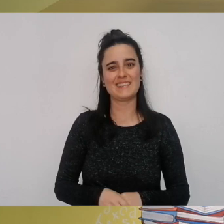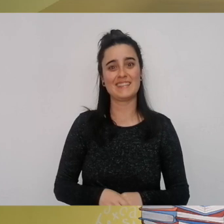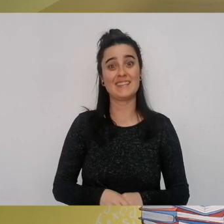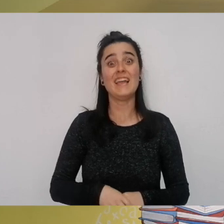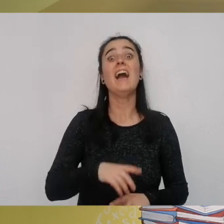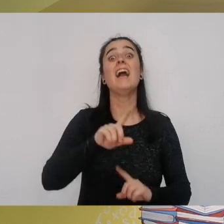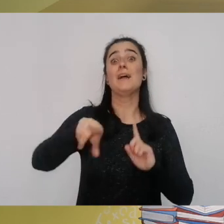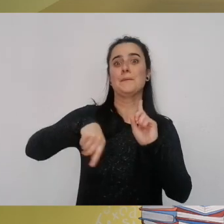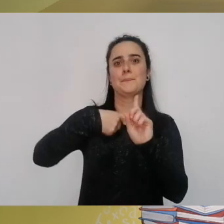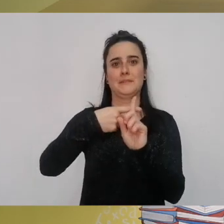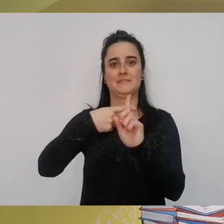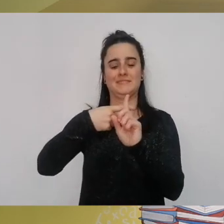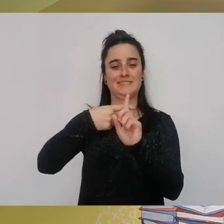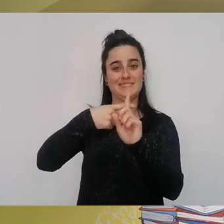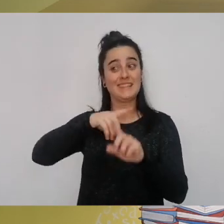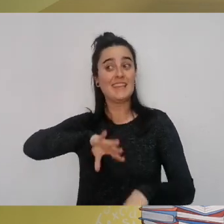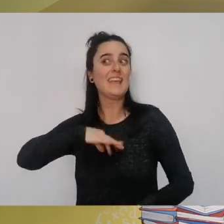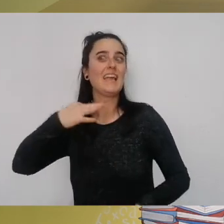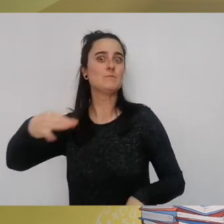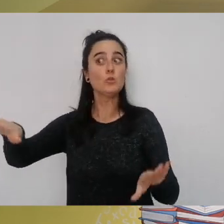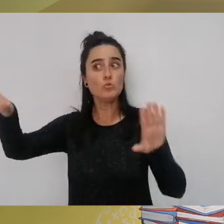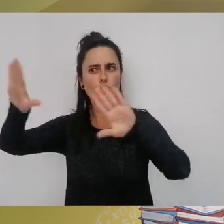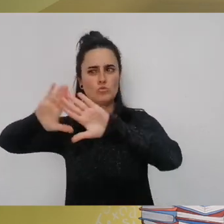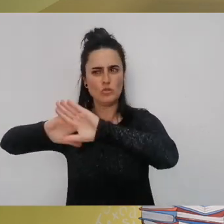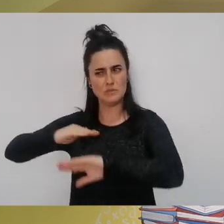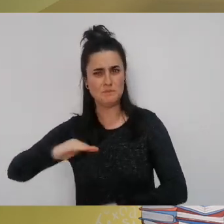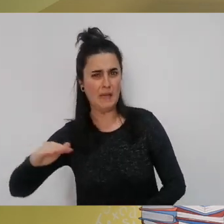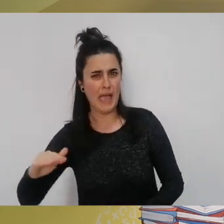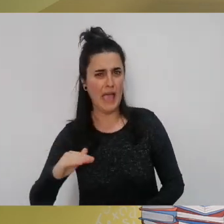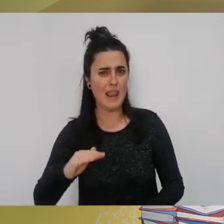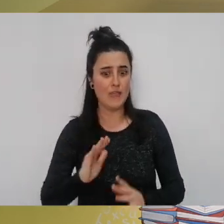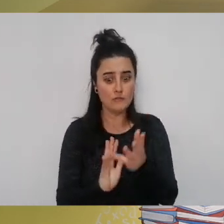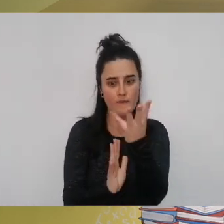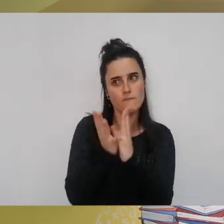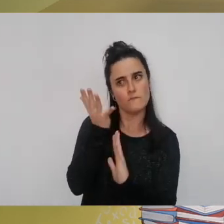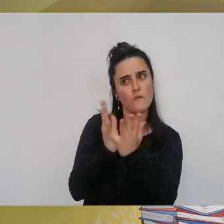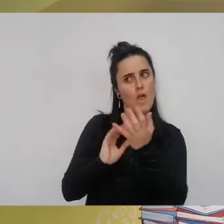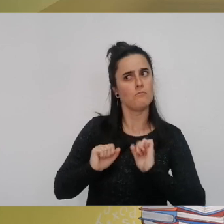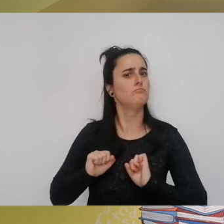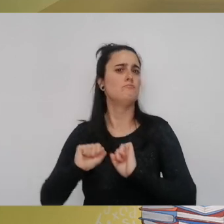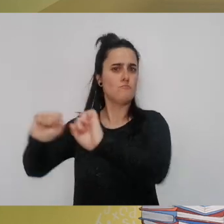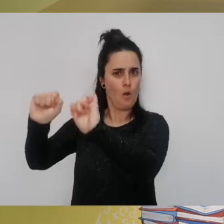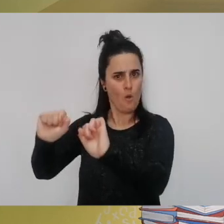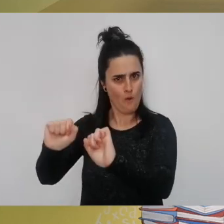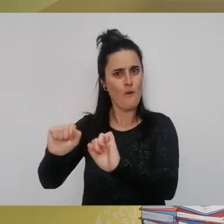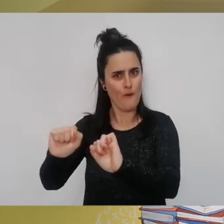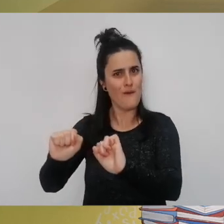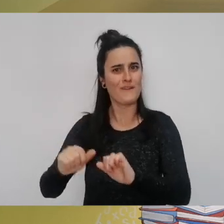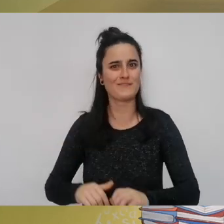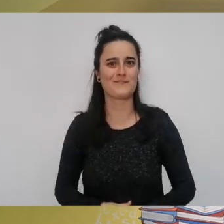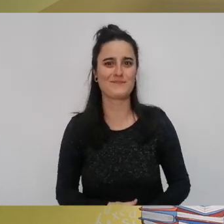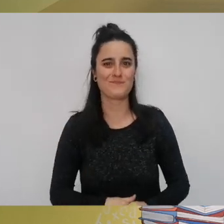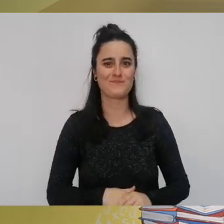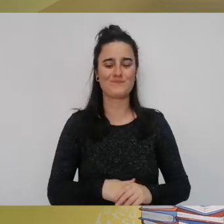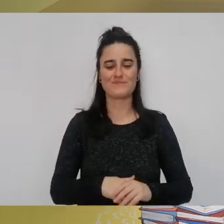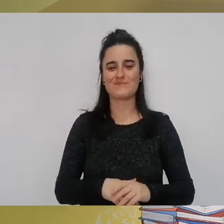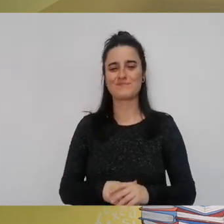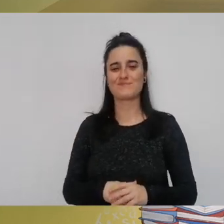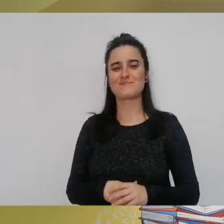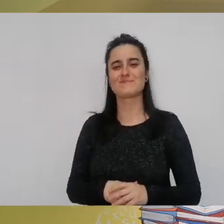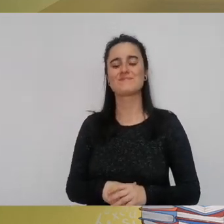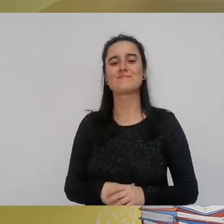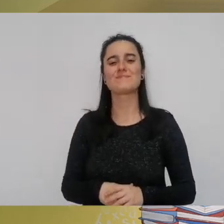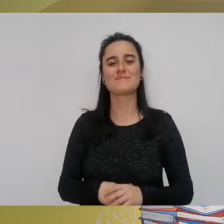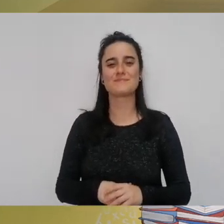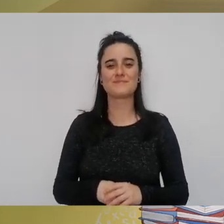horretazkain gaueko espiritu txar guztia etziren gehiago kubazulora gerturatzera